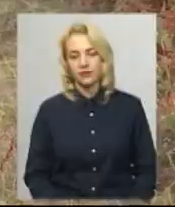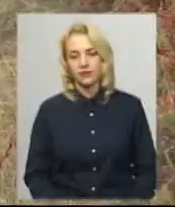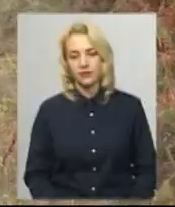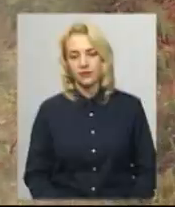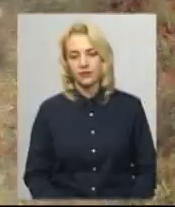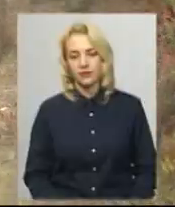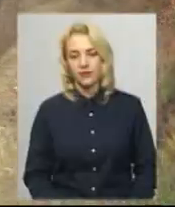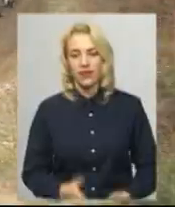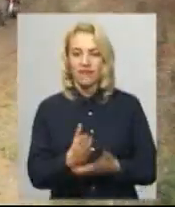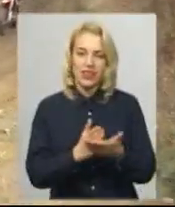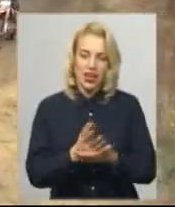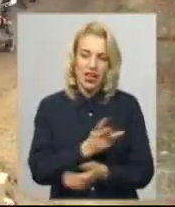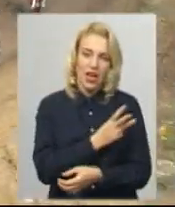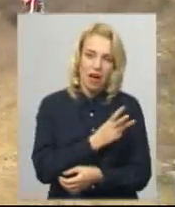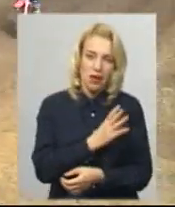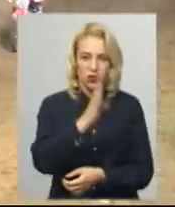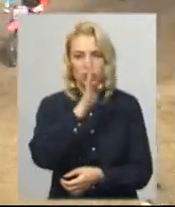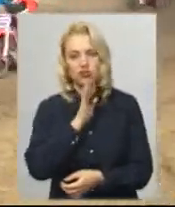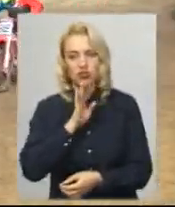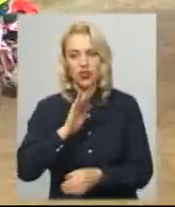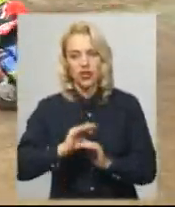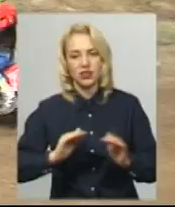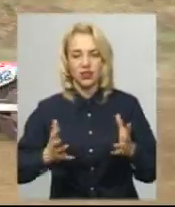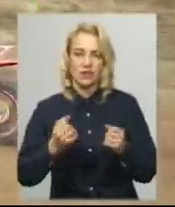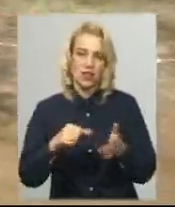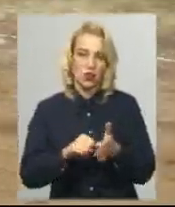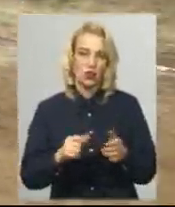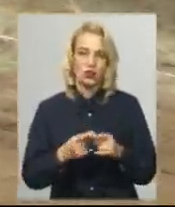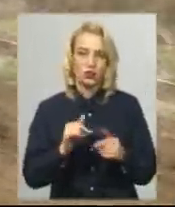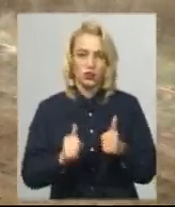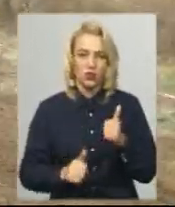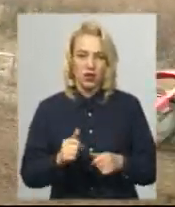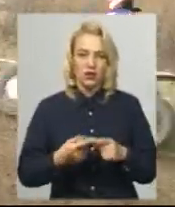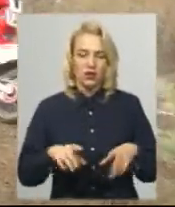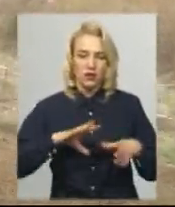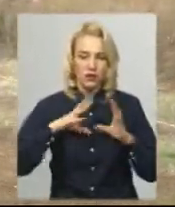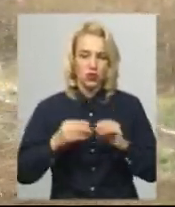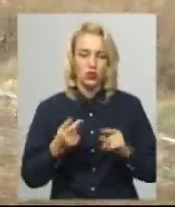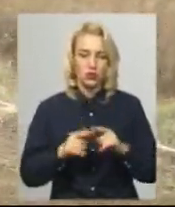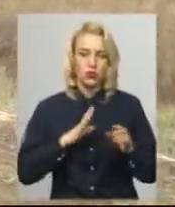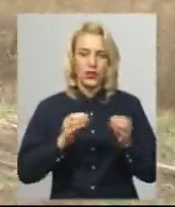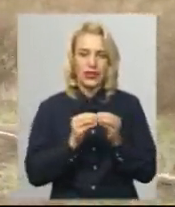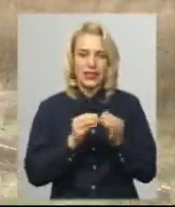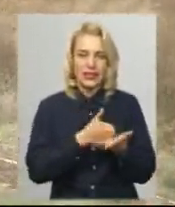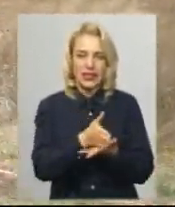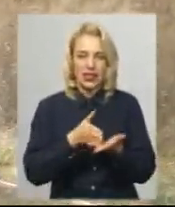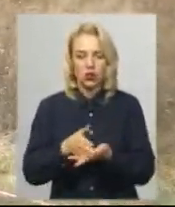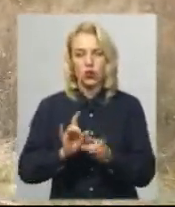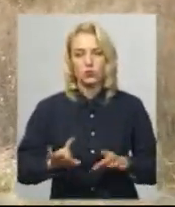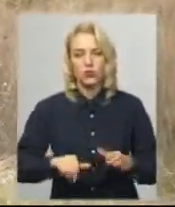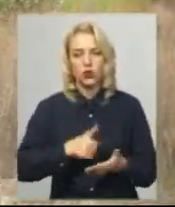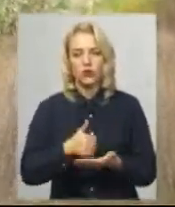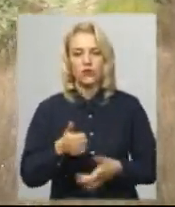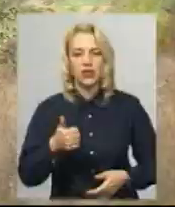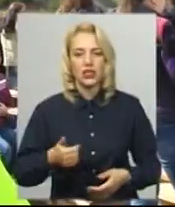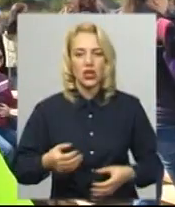Ветерани, аматори, жінки і діти взяли участь у змаганнях. Всього на чемпіонаті заєстровано десь категорії, розповідає головний суддя змагань